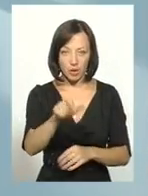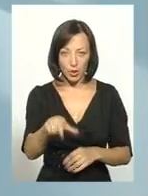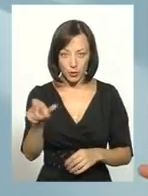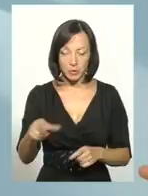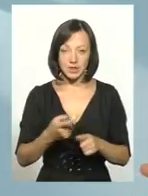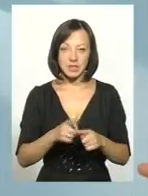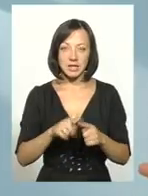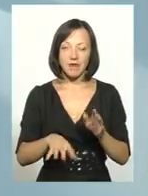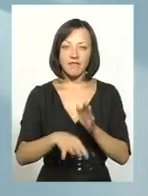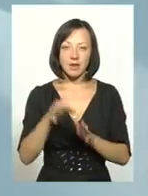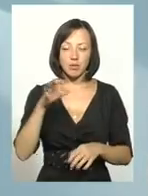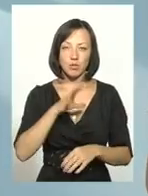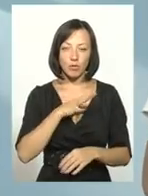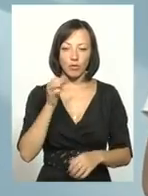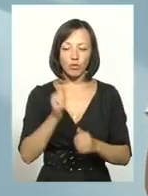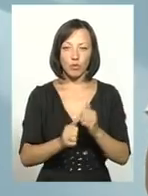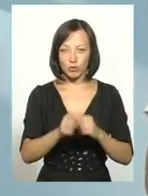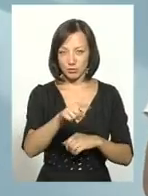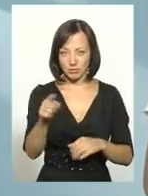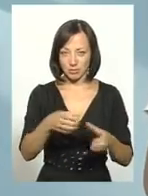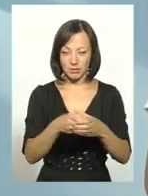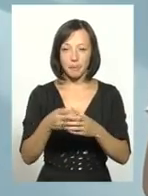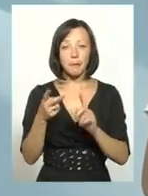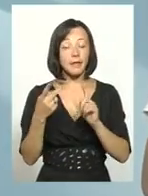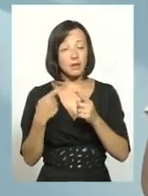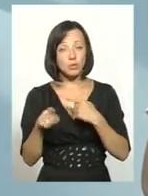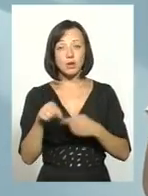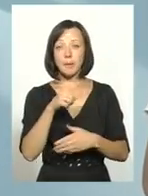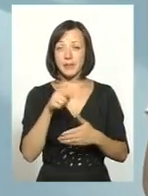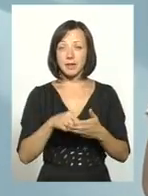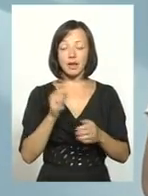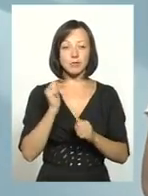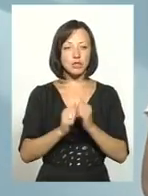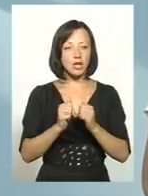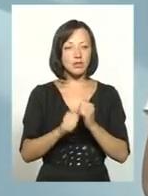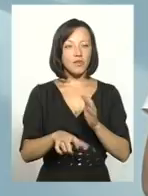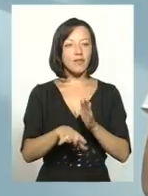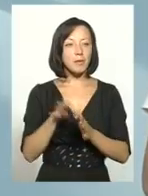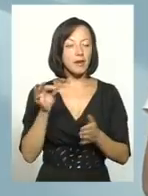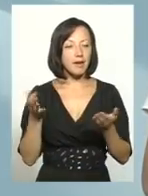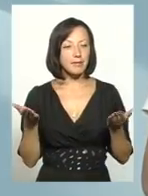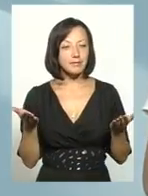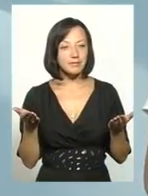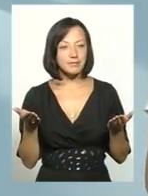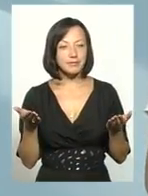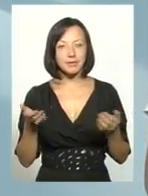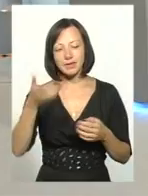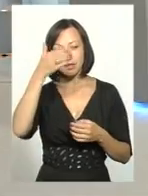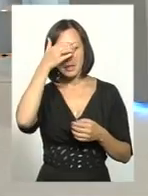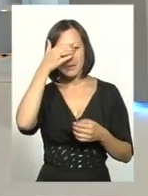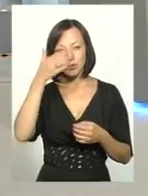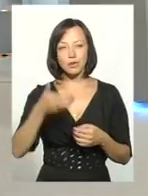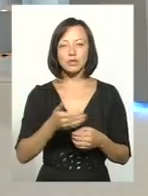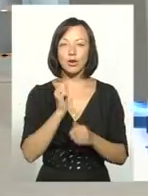що це вибір, був свідомий вибір людей. Друге питання, що ми ж дуже часто вибираємо, закривши очі,